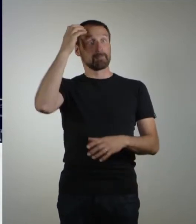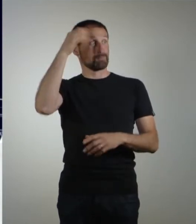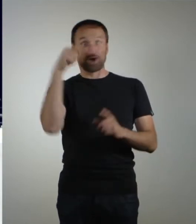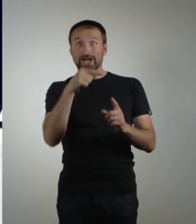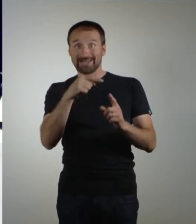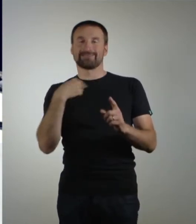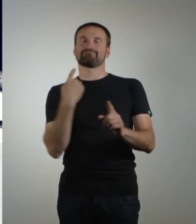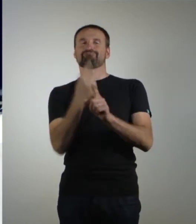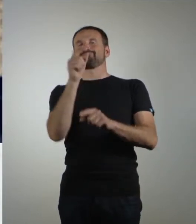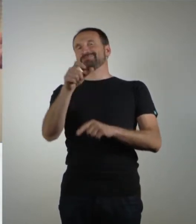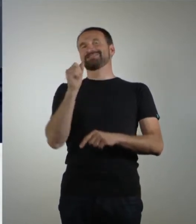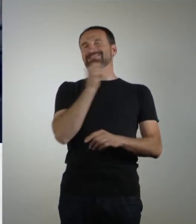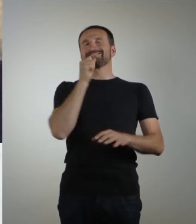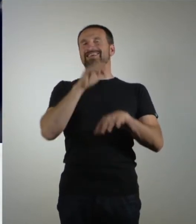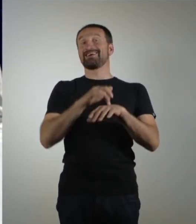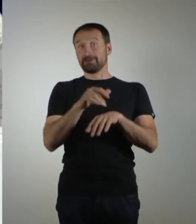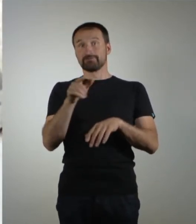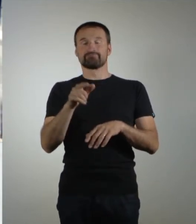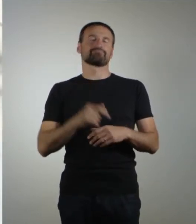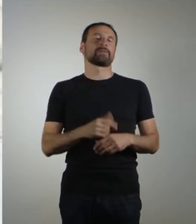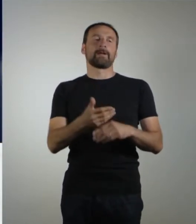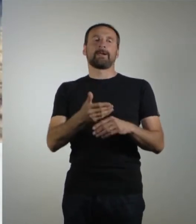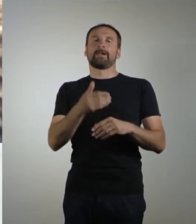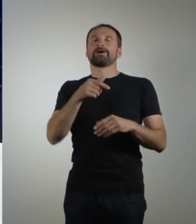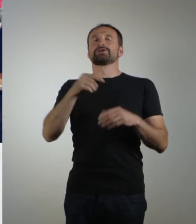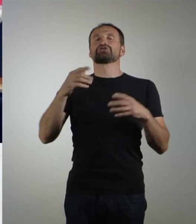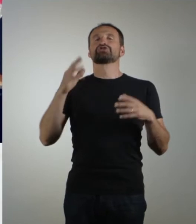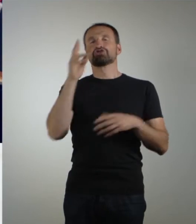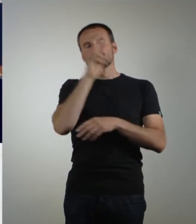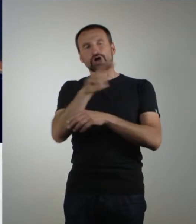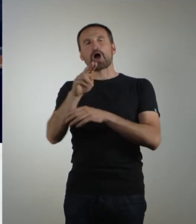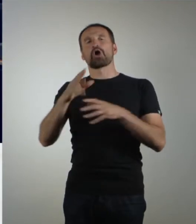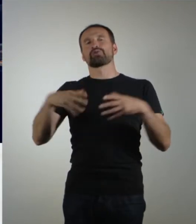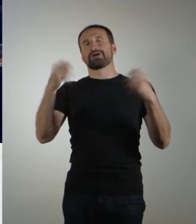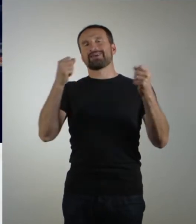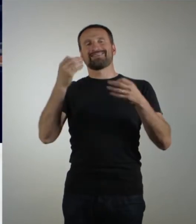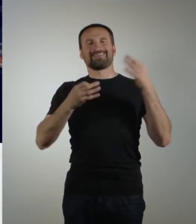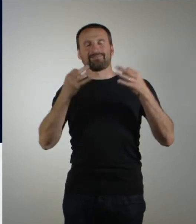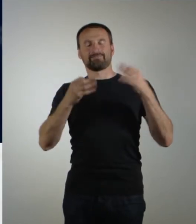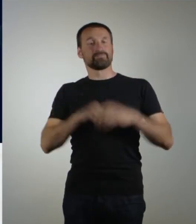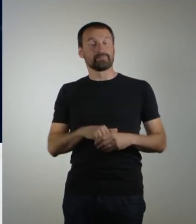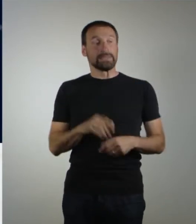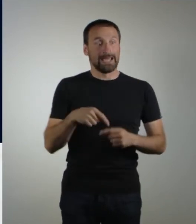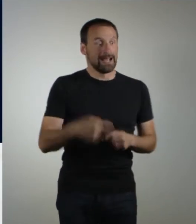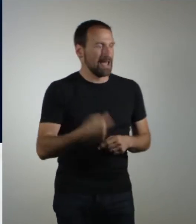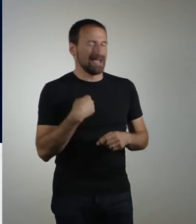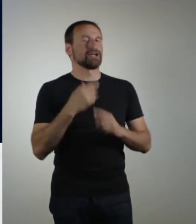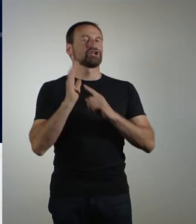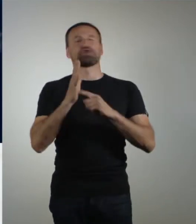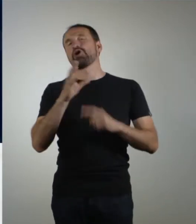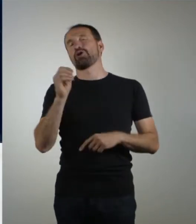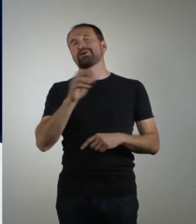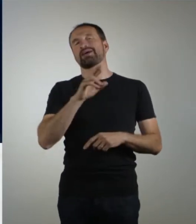Viel Erfolg, Joanna. Ja, ebenso nochmal. Wir werden gleich eine Show aufzeichnen mit Raul Krauthausen. Ich werde auch was singen noch